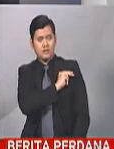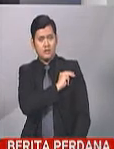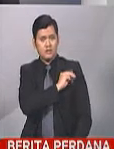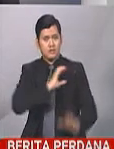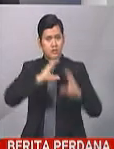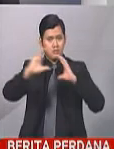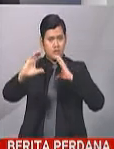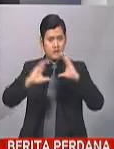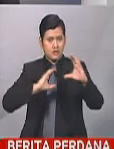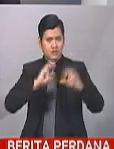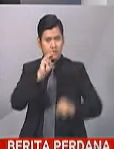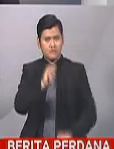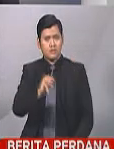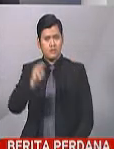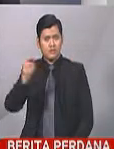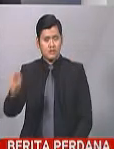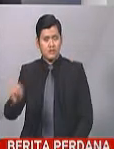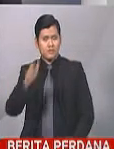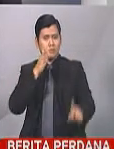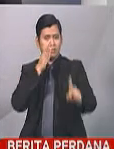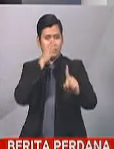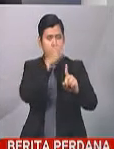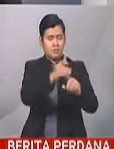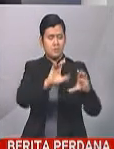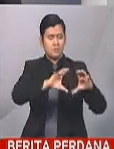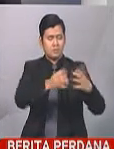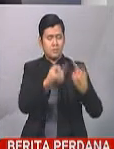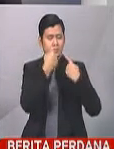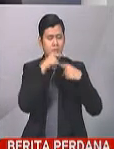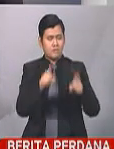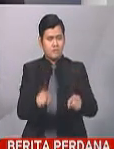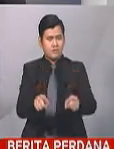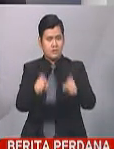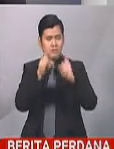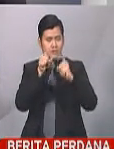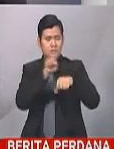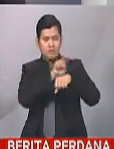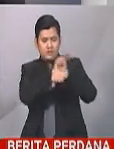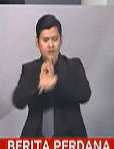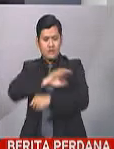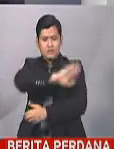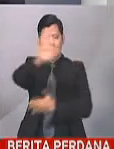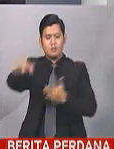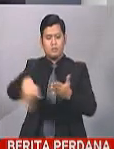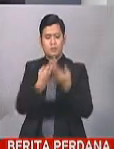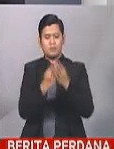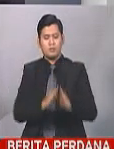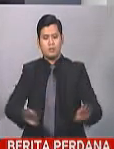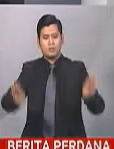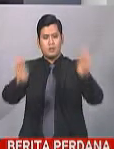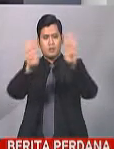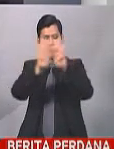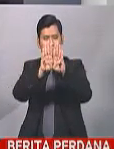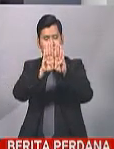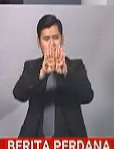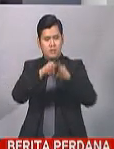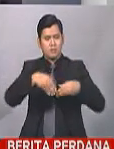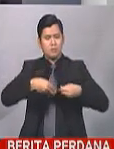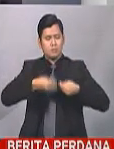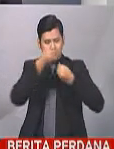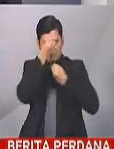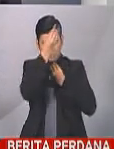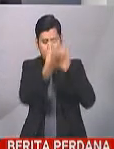fokus PRP adalah memantau dan menjelaskan semua berita dan hebahan yang mencurigakan